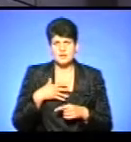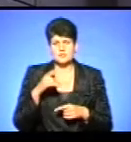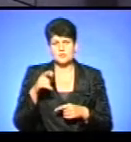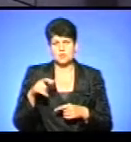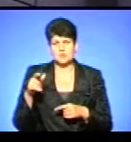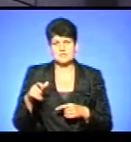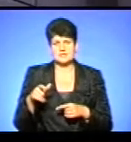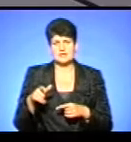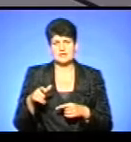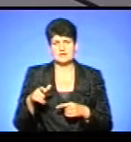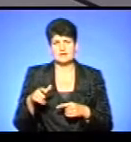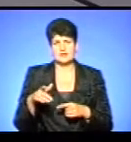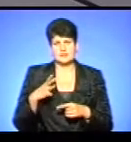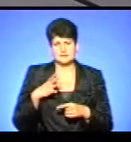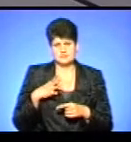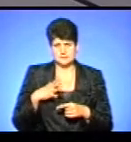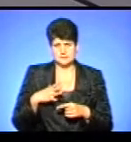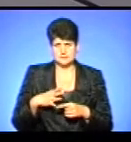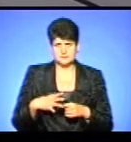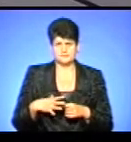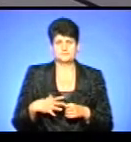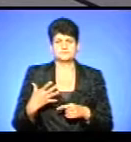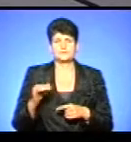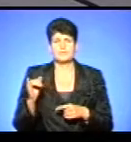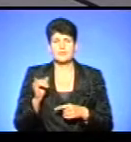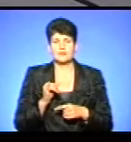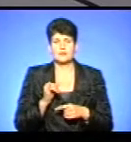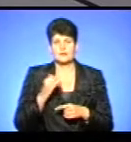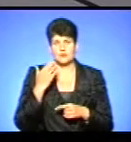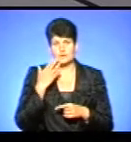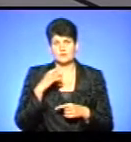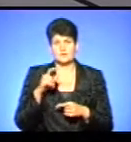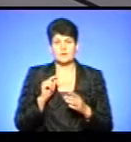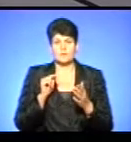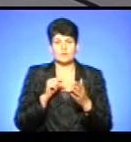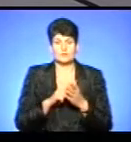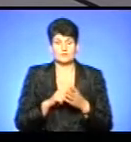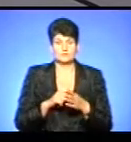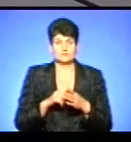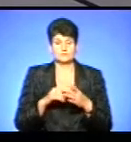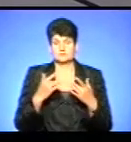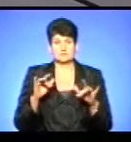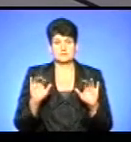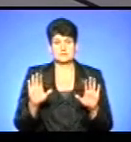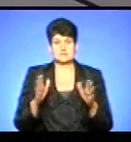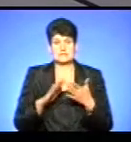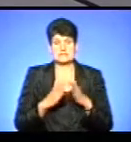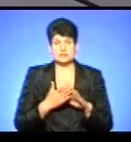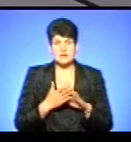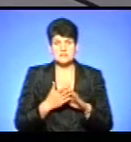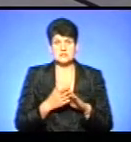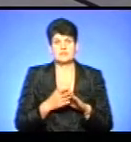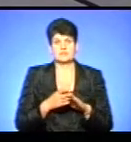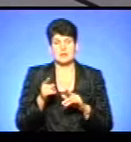набагато витривалючий, ніж всі думають. І коли людина попадає в якусь таку стресову ситуацію, вона через певний період часу